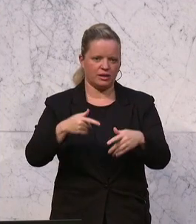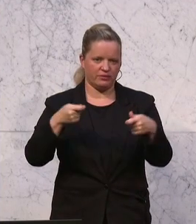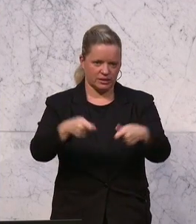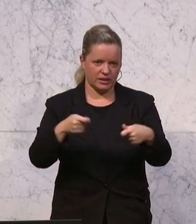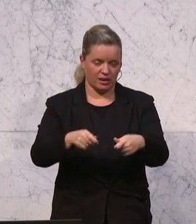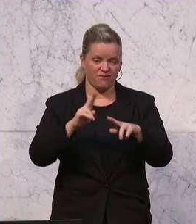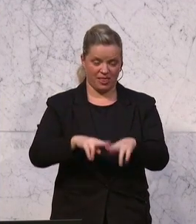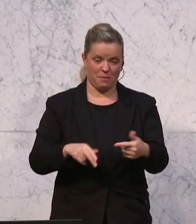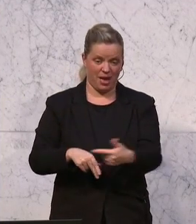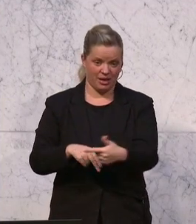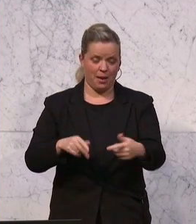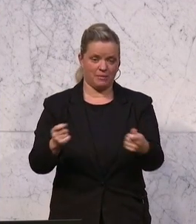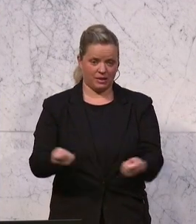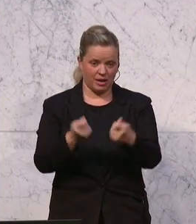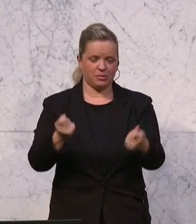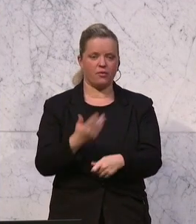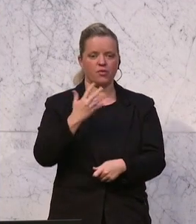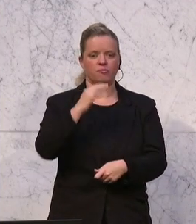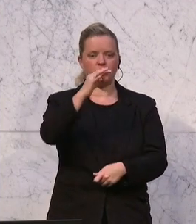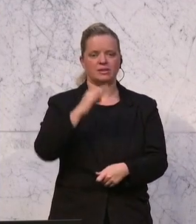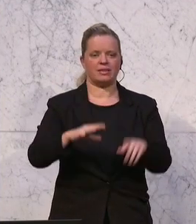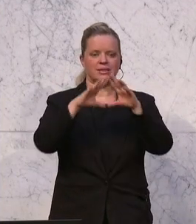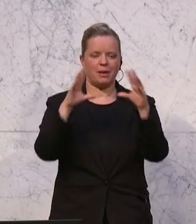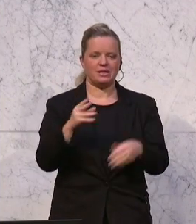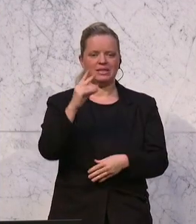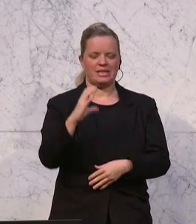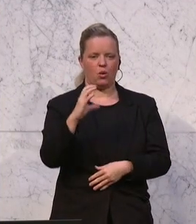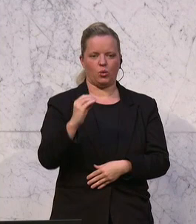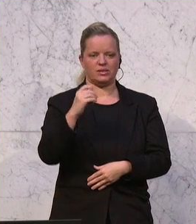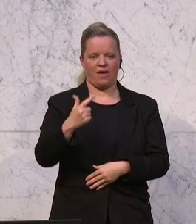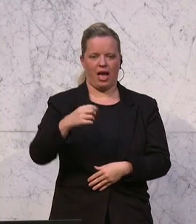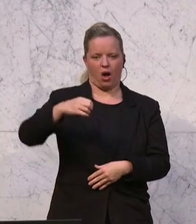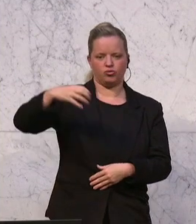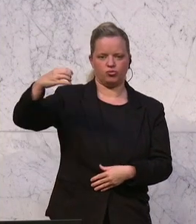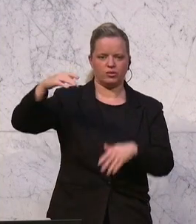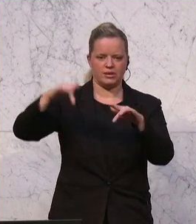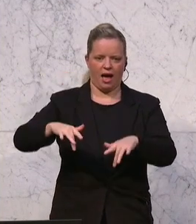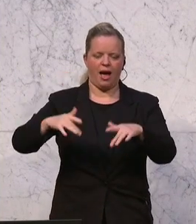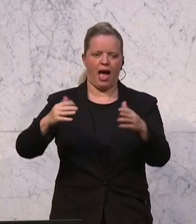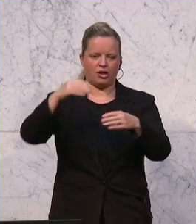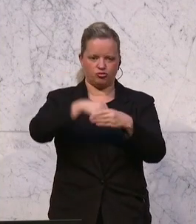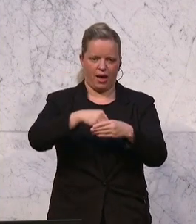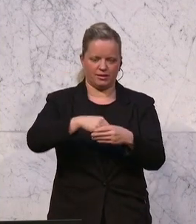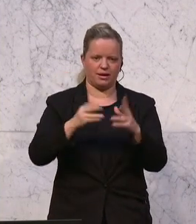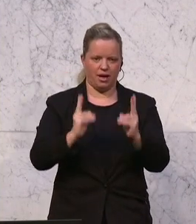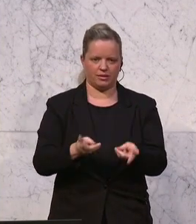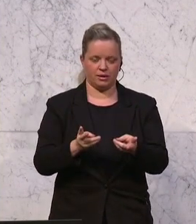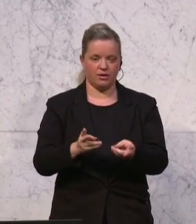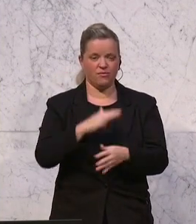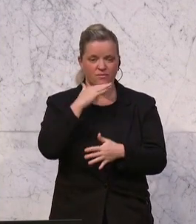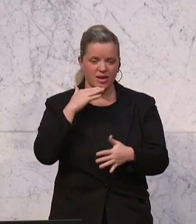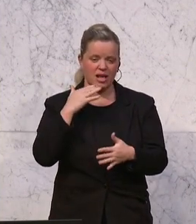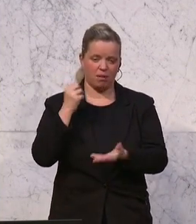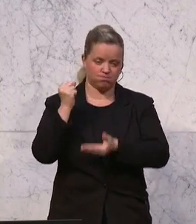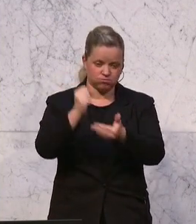Republik Österreich 5 Prozent des gesamten CO2-Ausstoßes ein. Ist eine immense Summe, die da reingesteckt wird vom